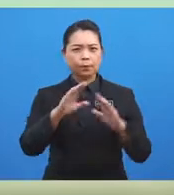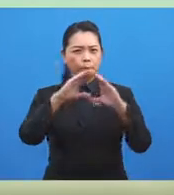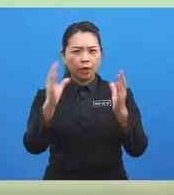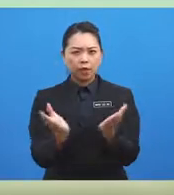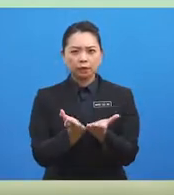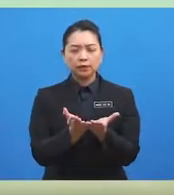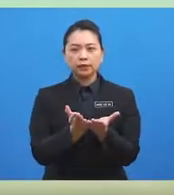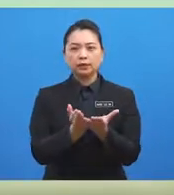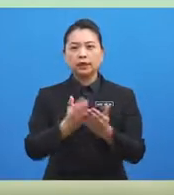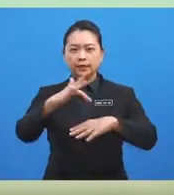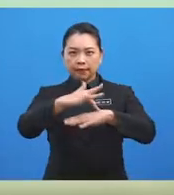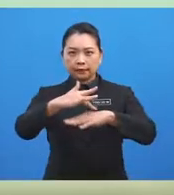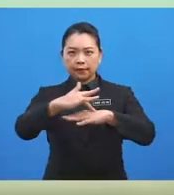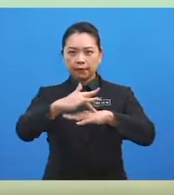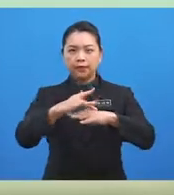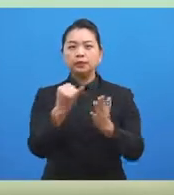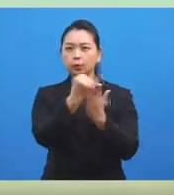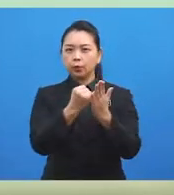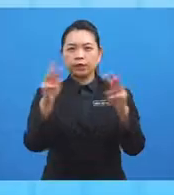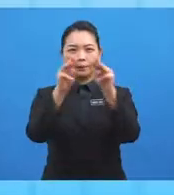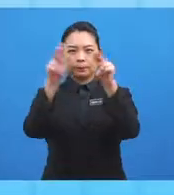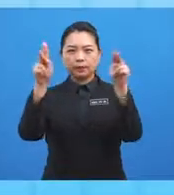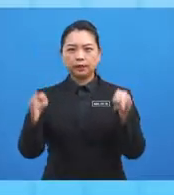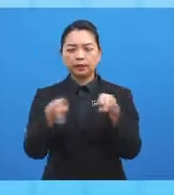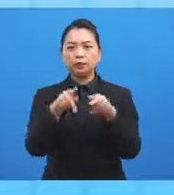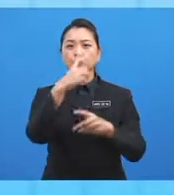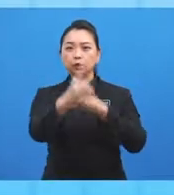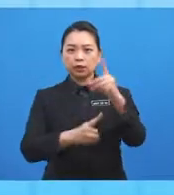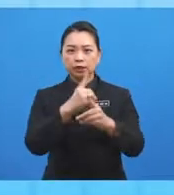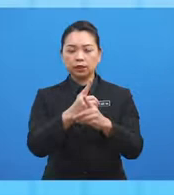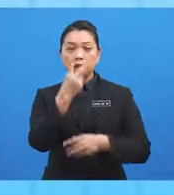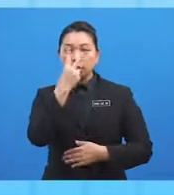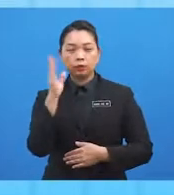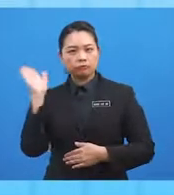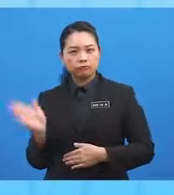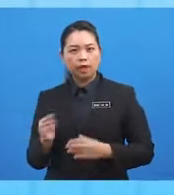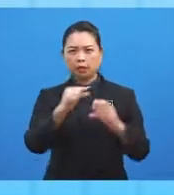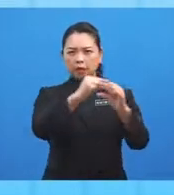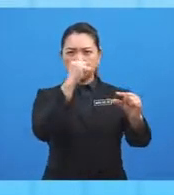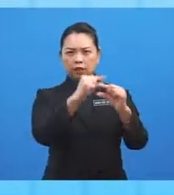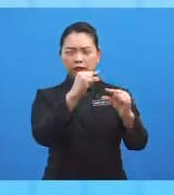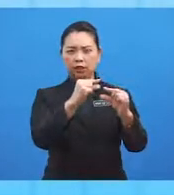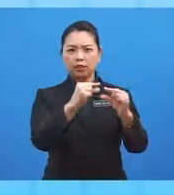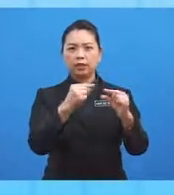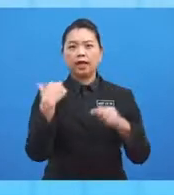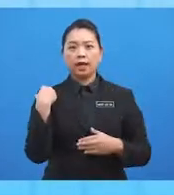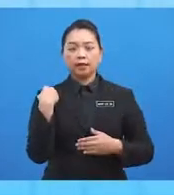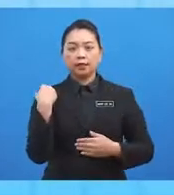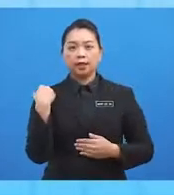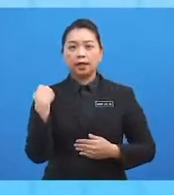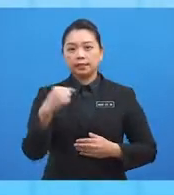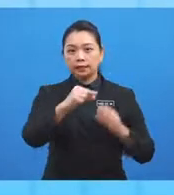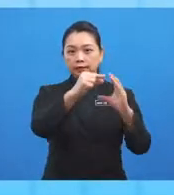permukaannya dilukis peta dunia. Perhatikan garisan-garisan melintang dan